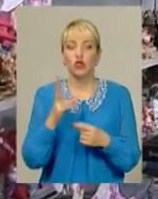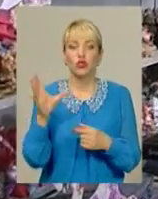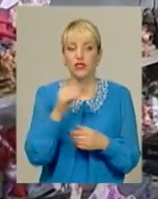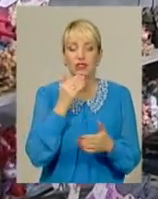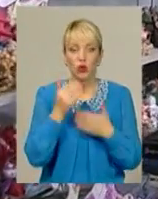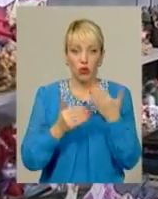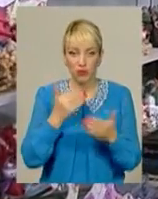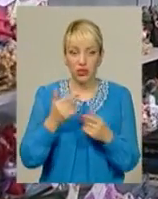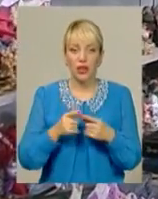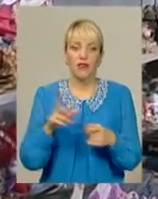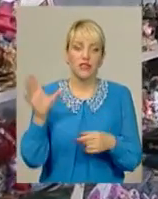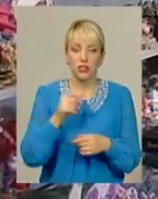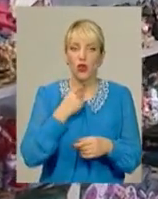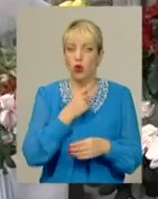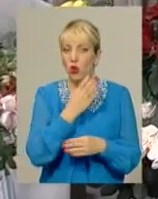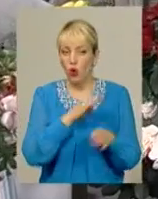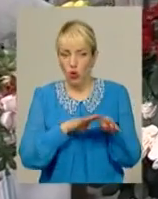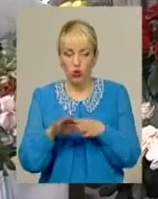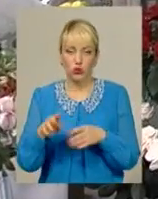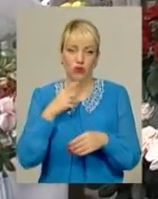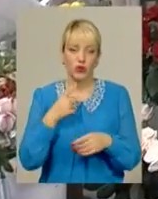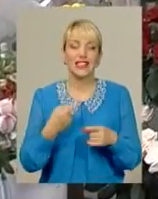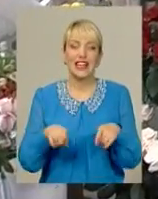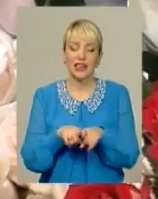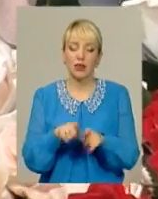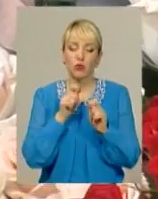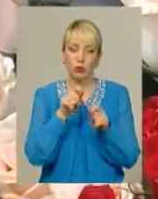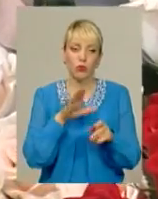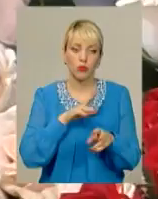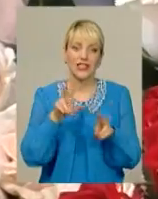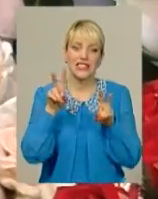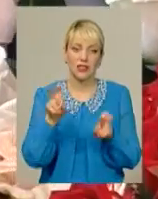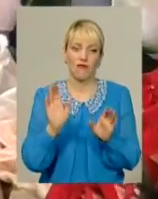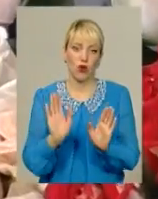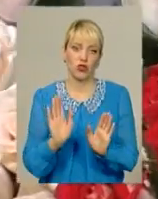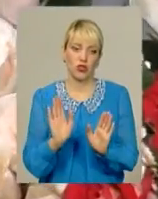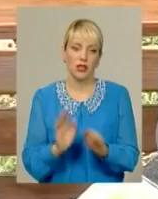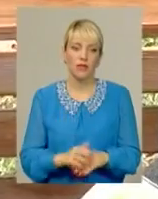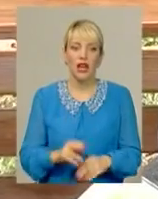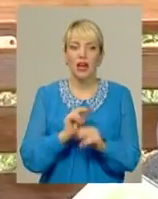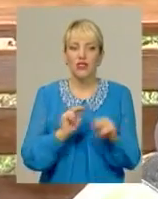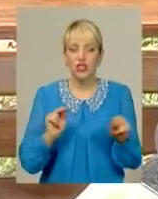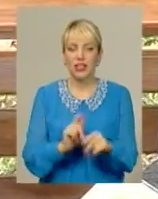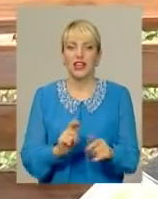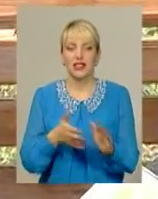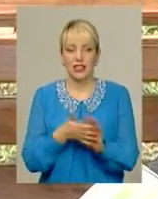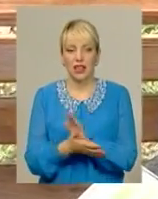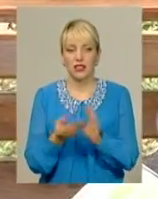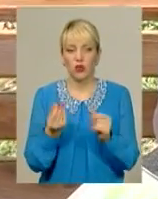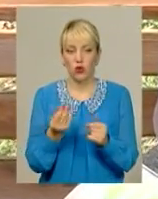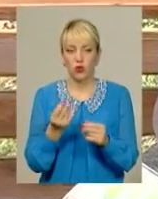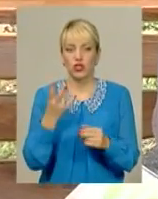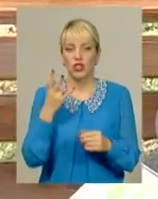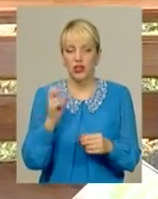опитати, одноголосно запевняють, такий подарунок має бути символічним. Вчителі тратять гроші,